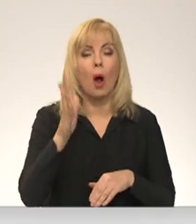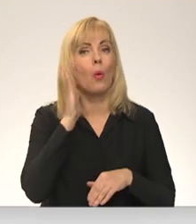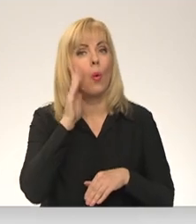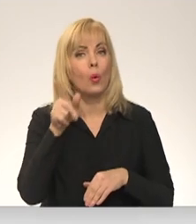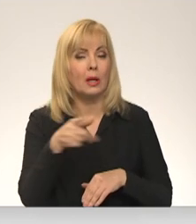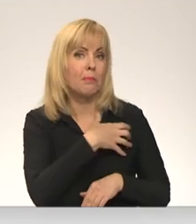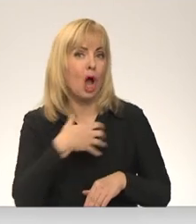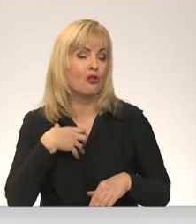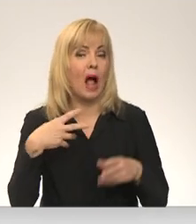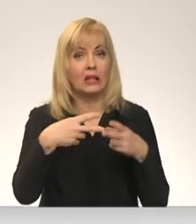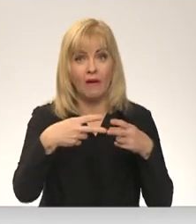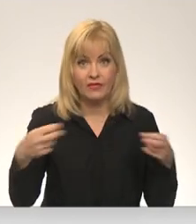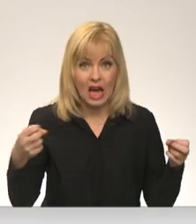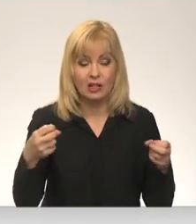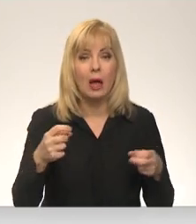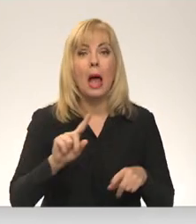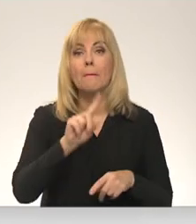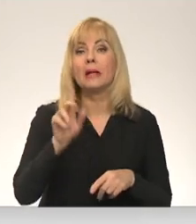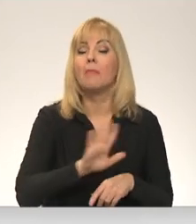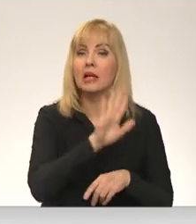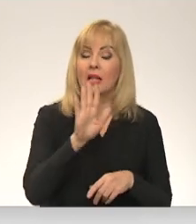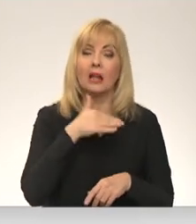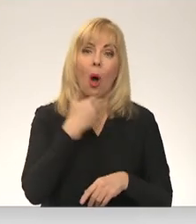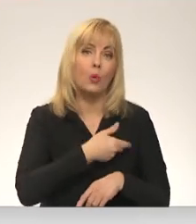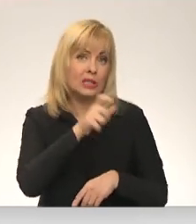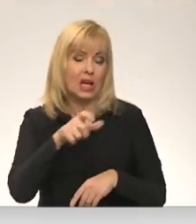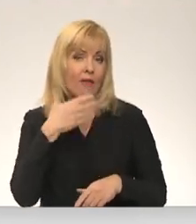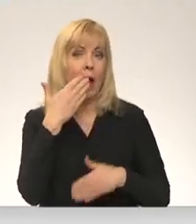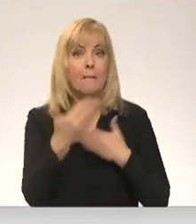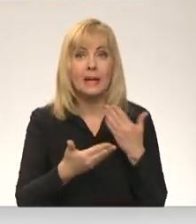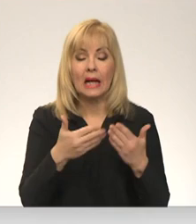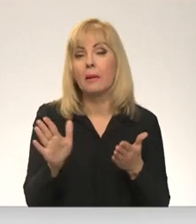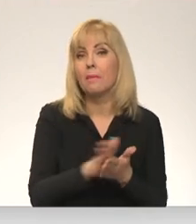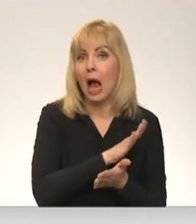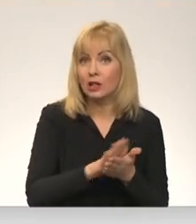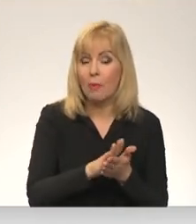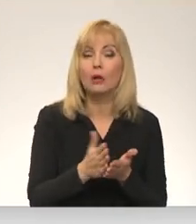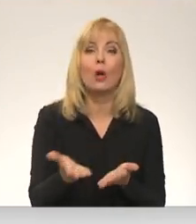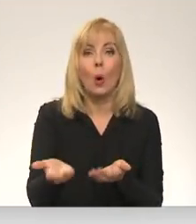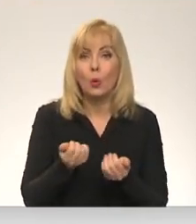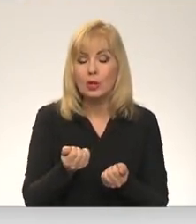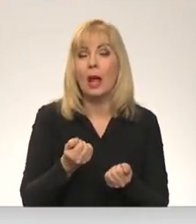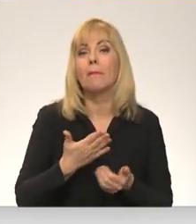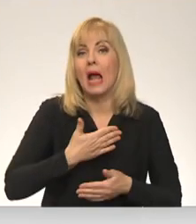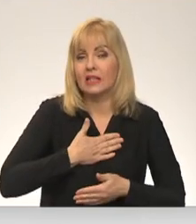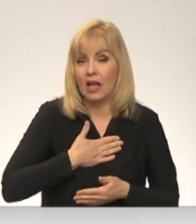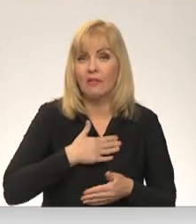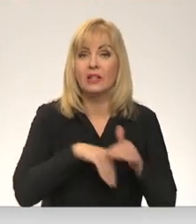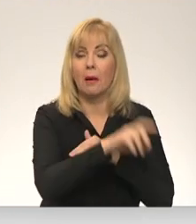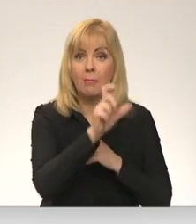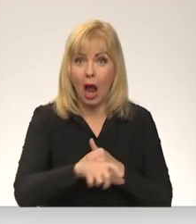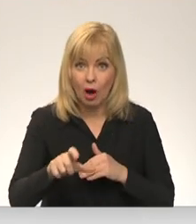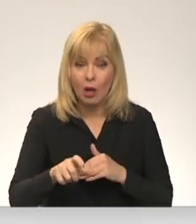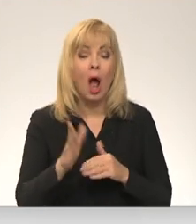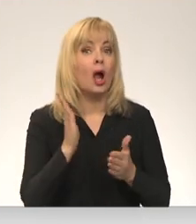dienas trieznīcās. Kāra pirmajās dienās daudz iedzīvotāji pieteicās bez maksas uzņemt pie sevis bēgļus, taču, kad nonāk līdz